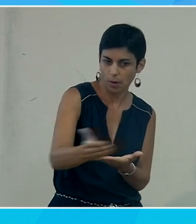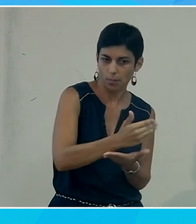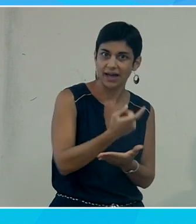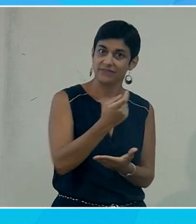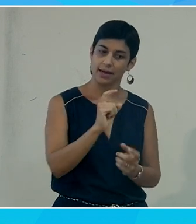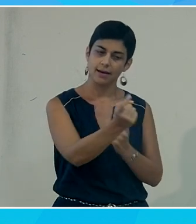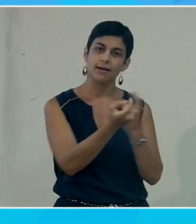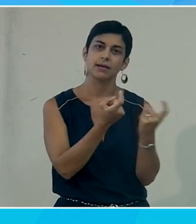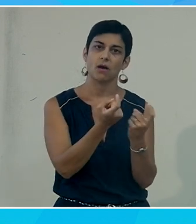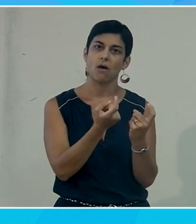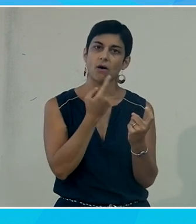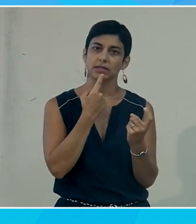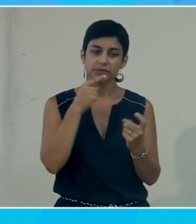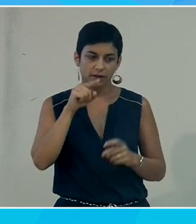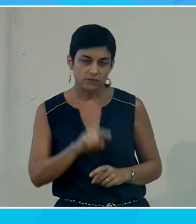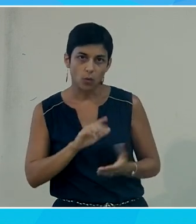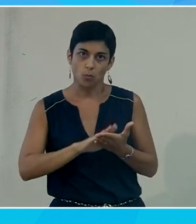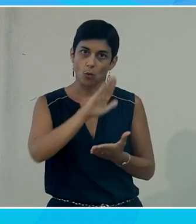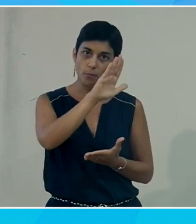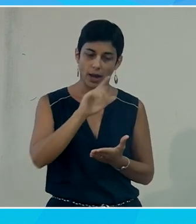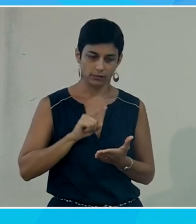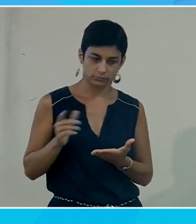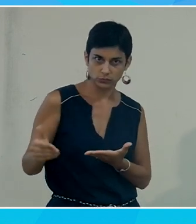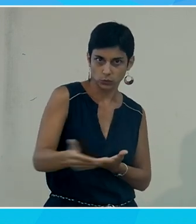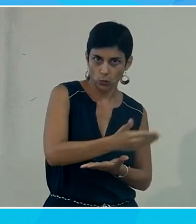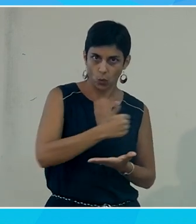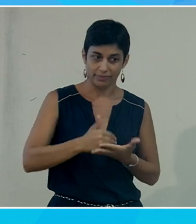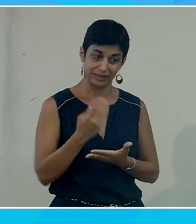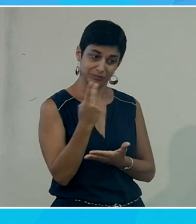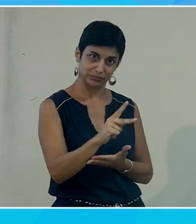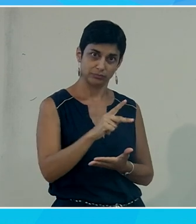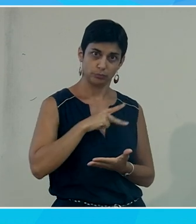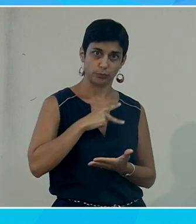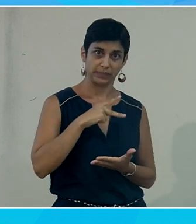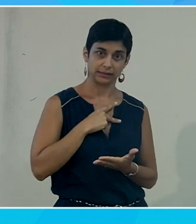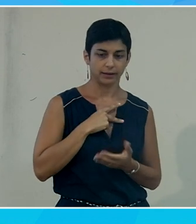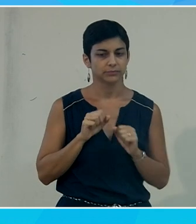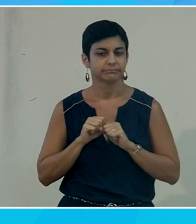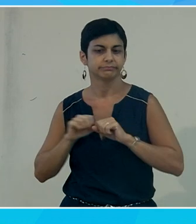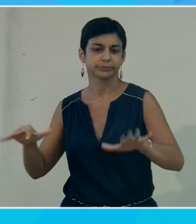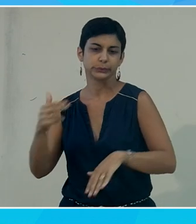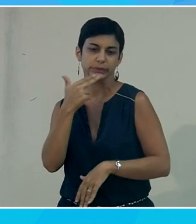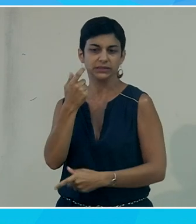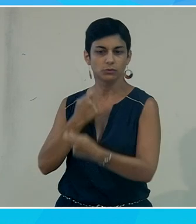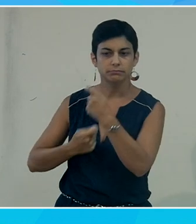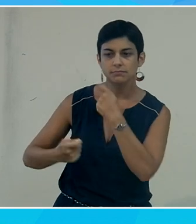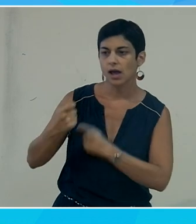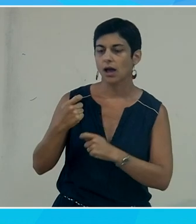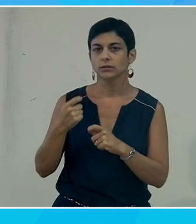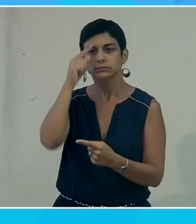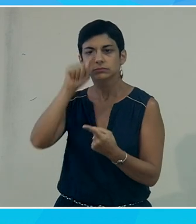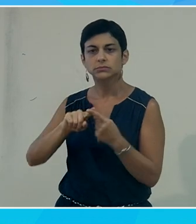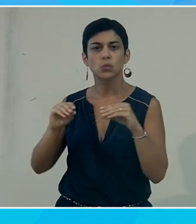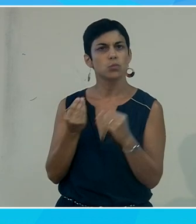clients, il faut qu'on garantisse que ces données sont bien la propriété de nos clients et ne vont pas être utilisées à des fins commerciales ou à des fins